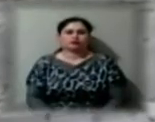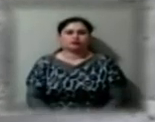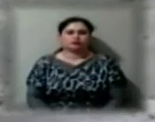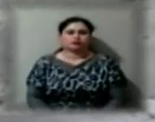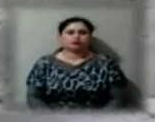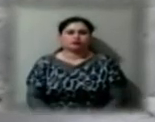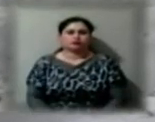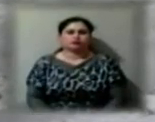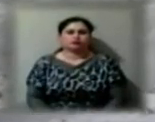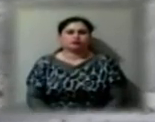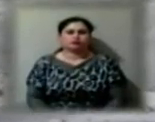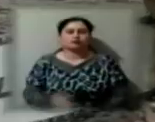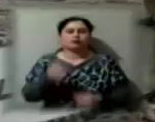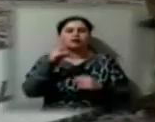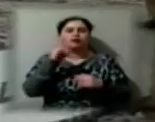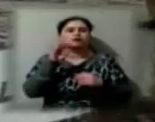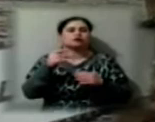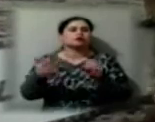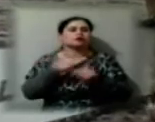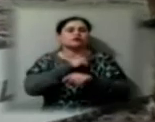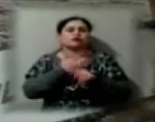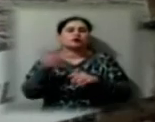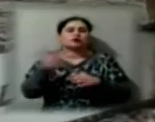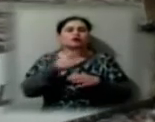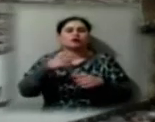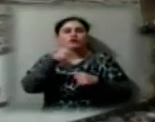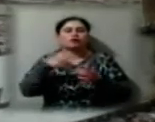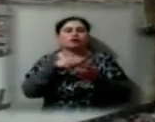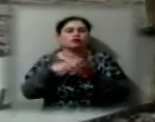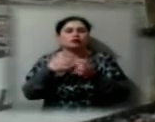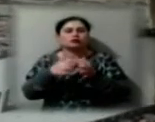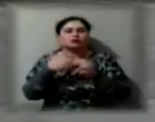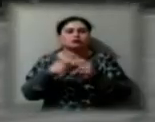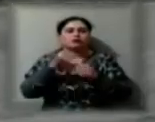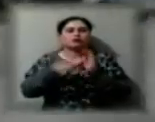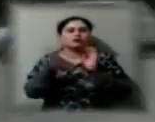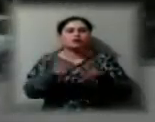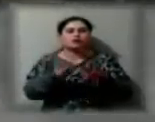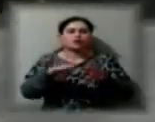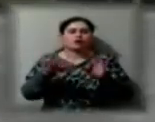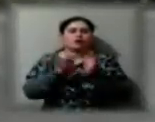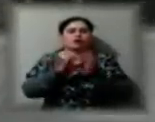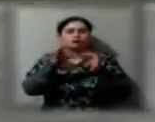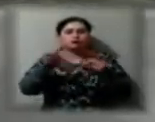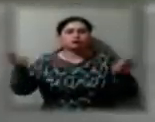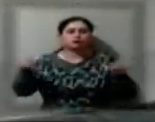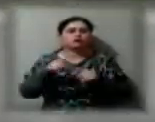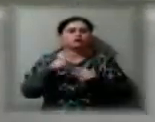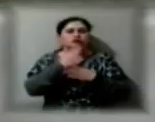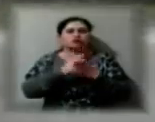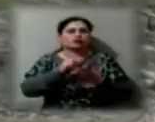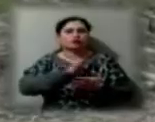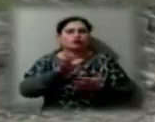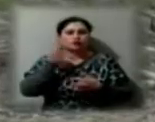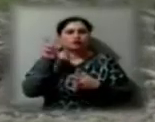Наслідок сильного вітру в різних районах Херсона повалило дерева. Було пошкоджено електромережі. Частково не працював електротранспорт.